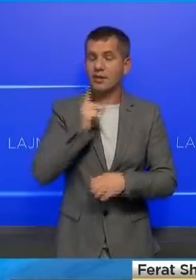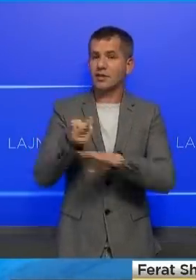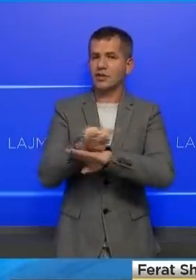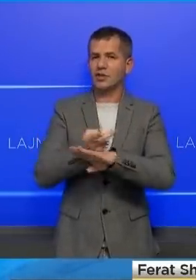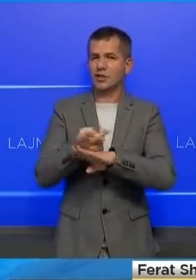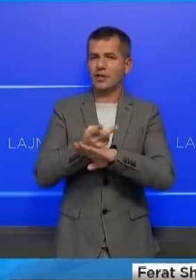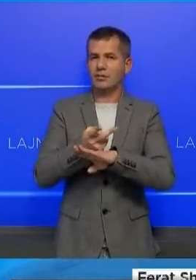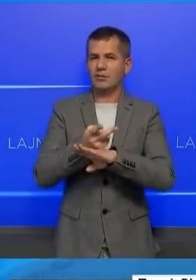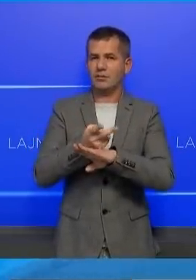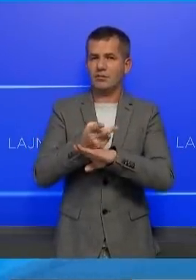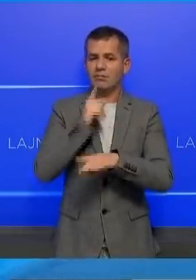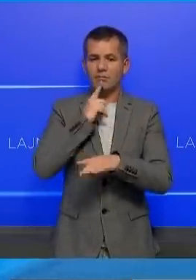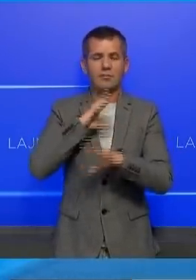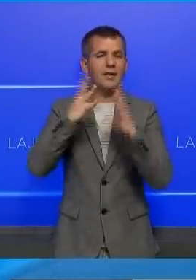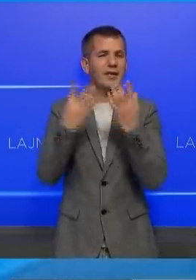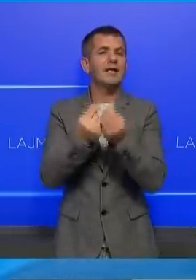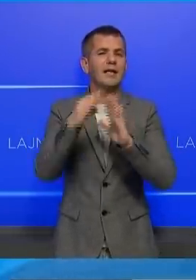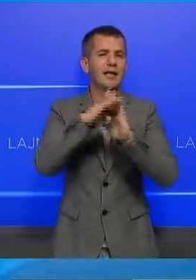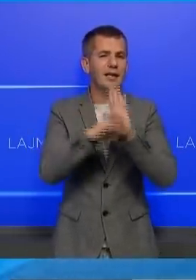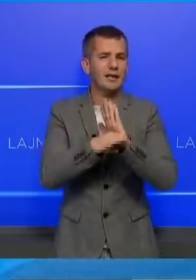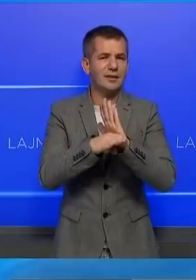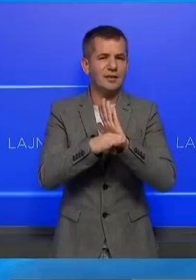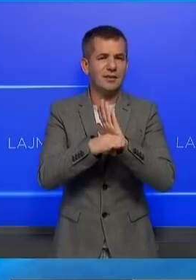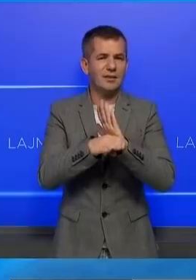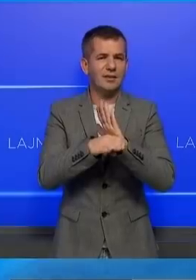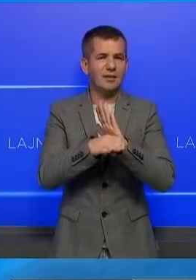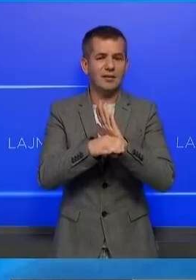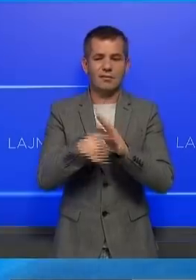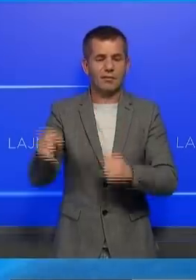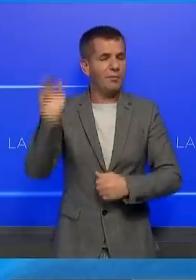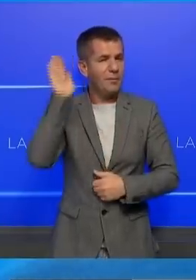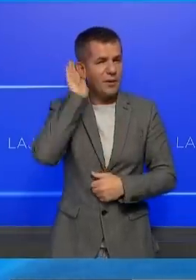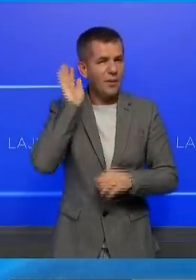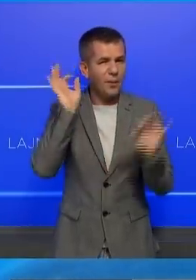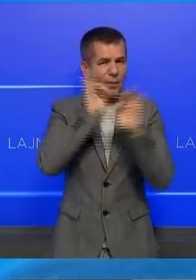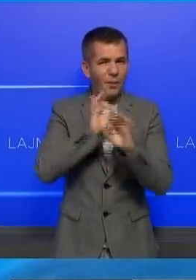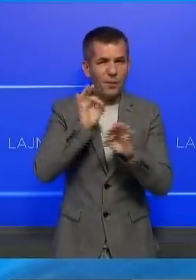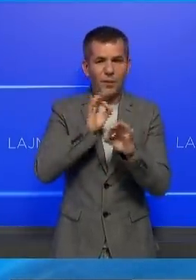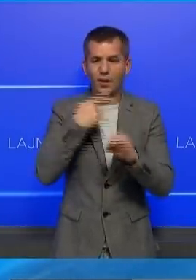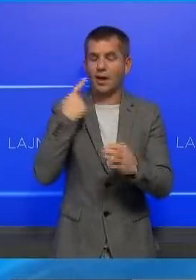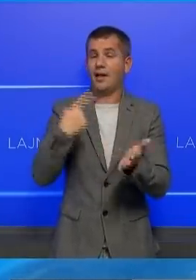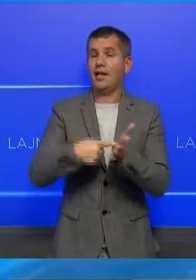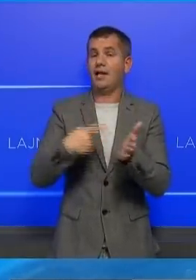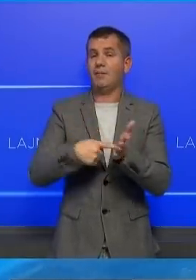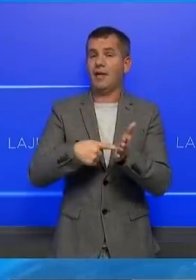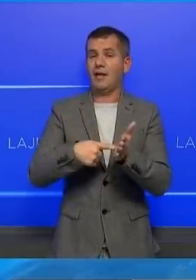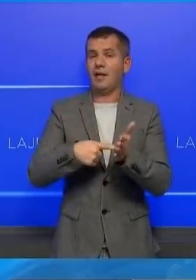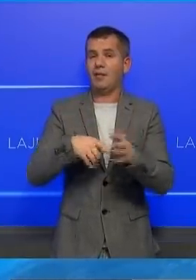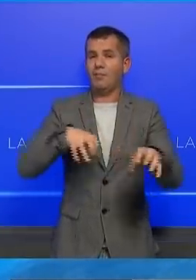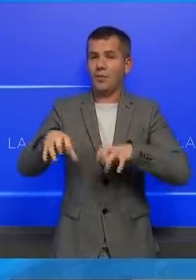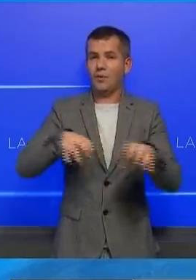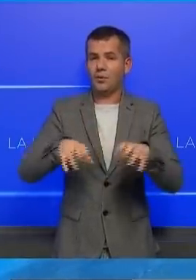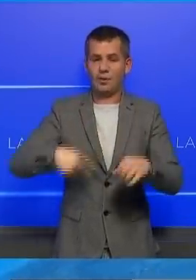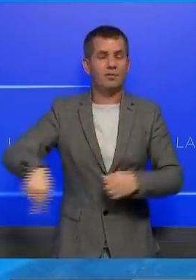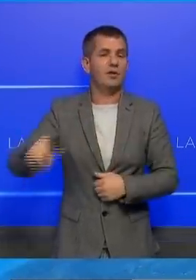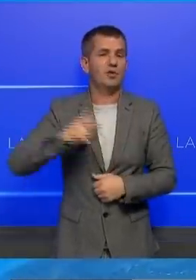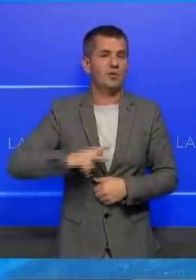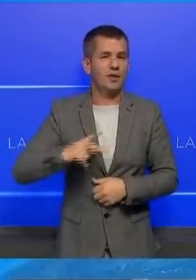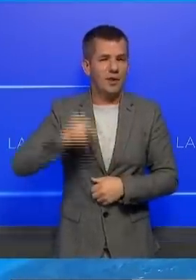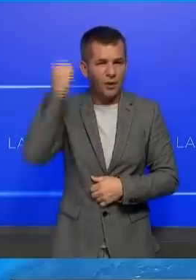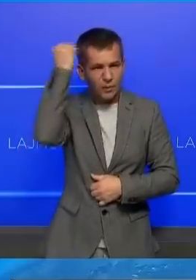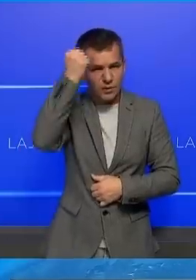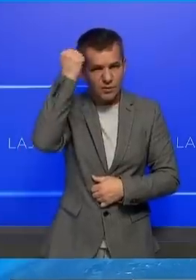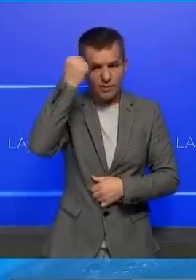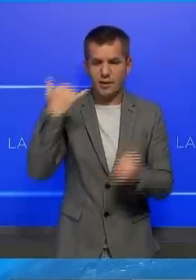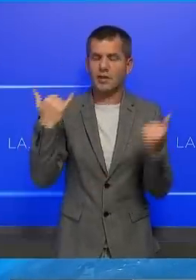rentën me lijë tërgullume, një Ministrë i Financave që nuk e dinë që një mi punëtor janë punëtor qytetarët Kosovës